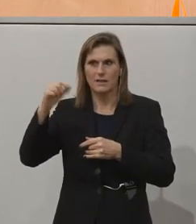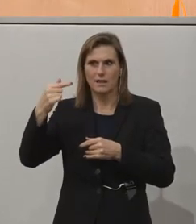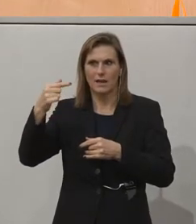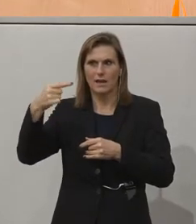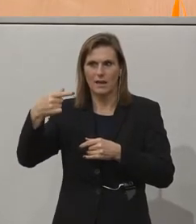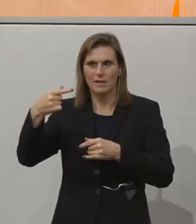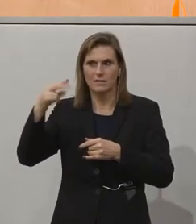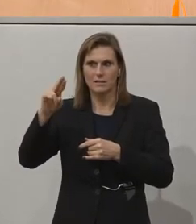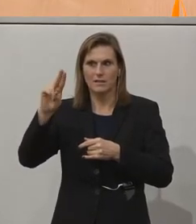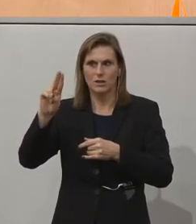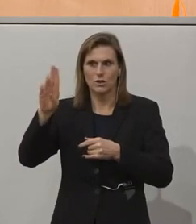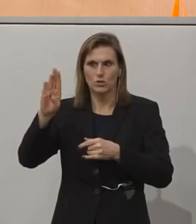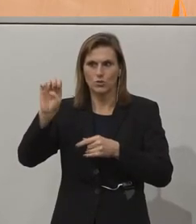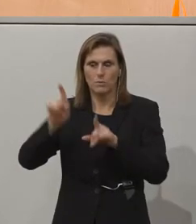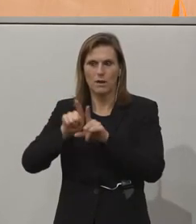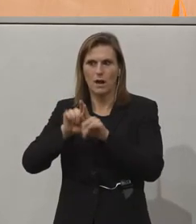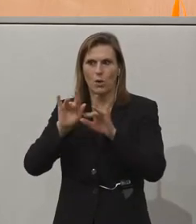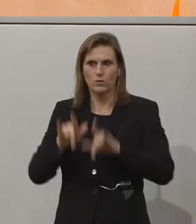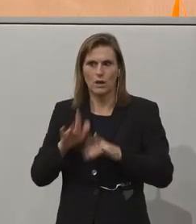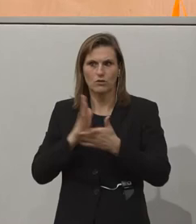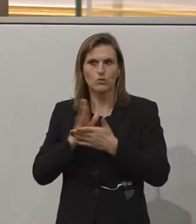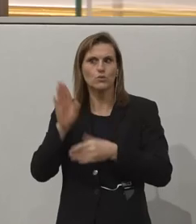gelauscht und hat eine Frage vorbereitet.